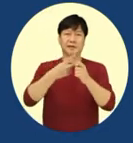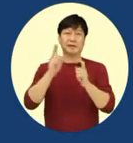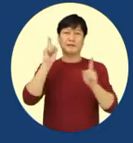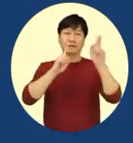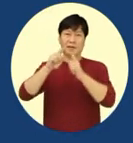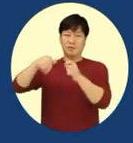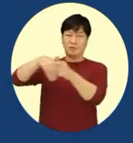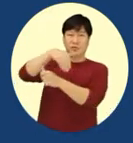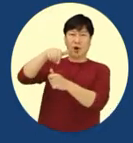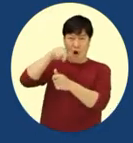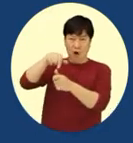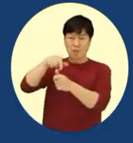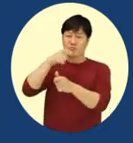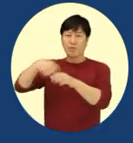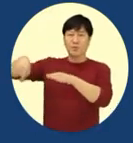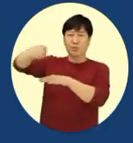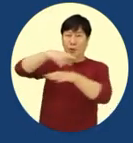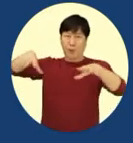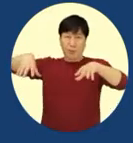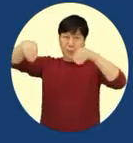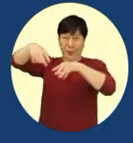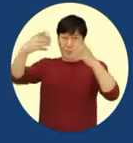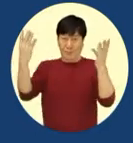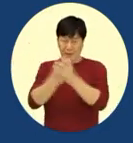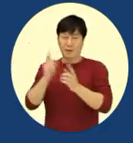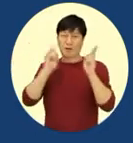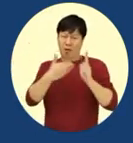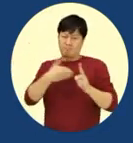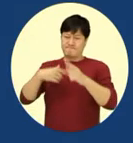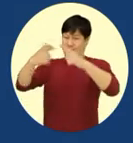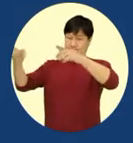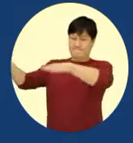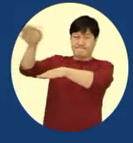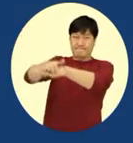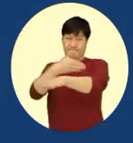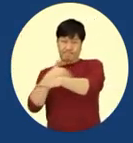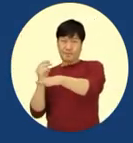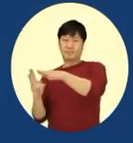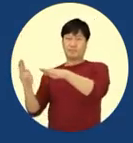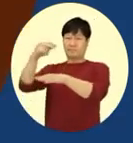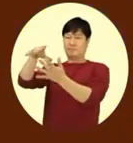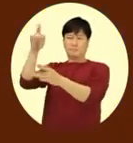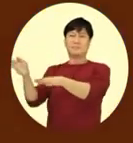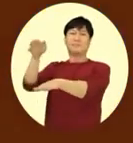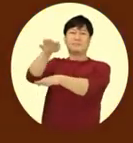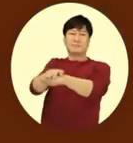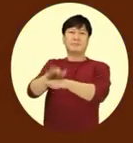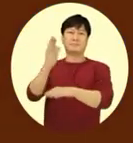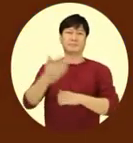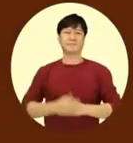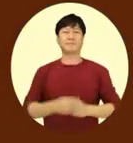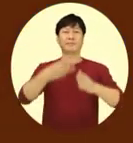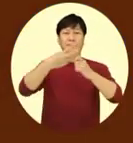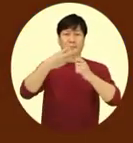상처를 충분히 덮을 수 있는 크기의 창상피복제를 선택합니다. 세 번째, 상처 중앙